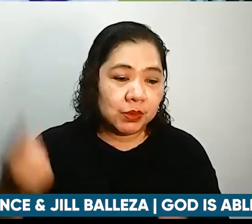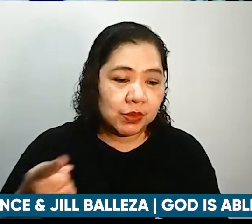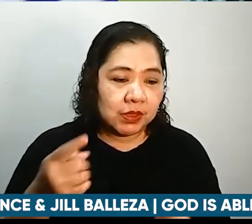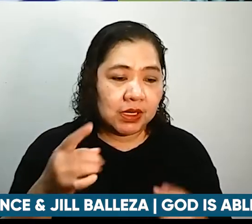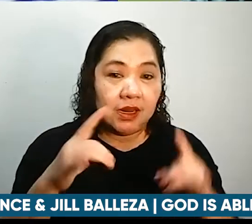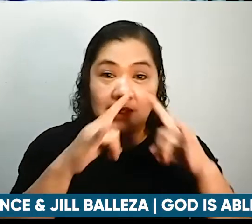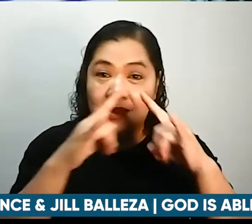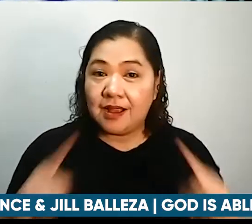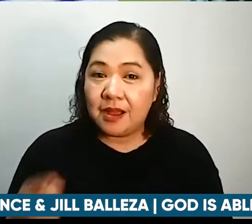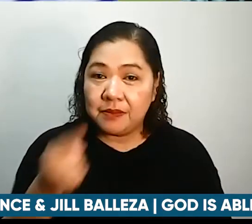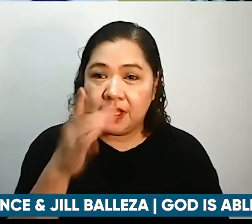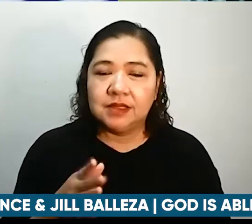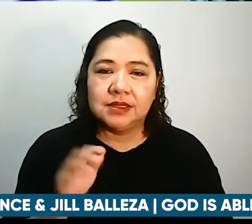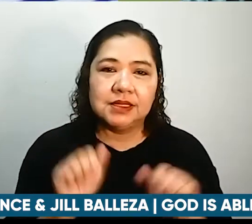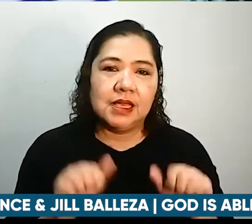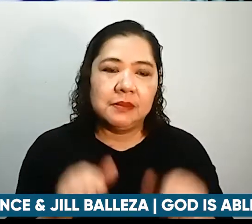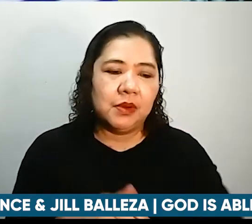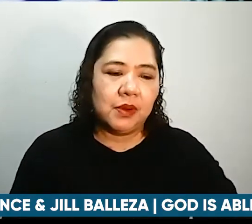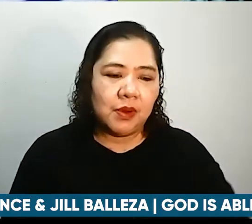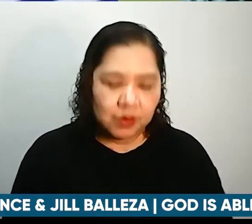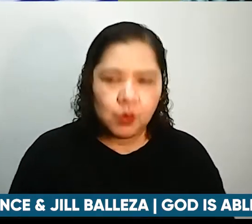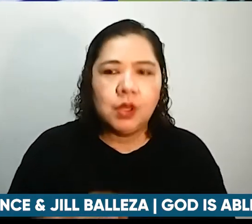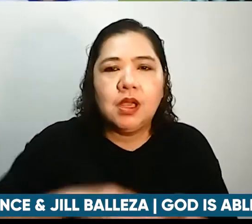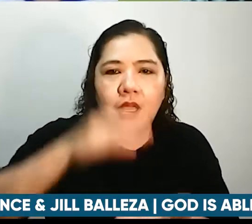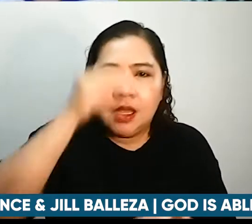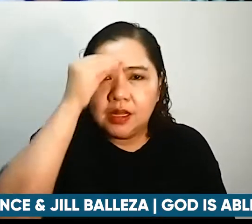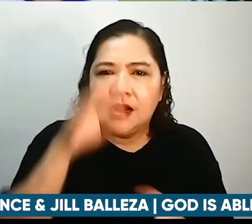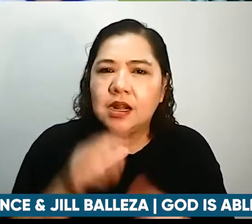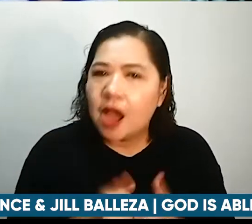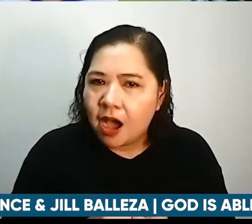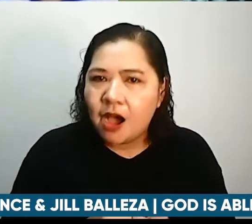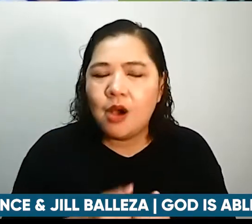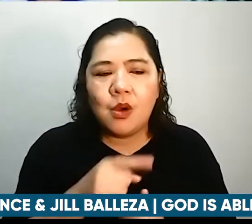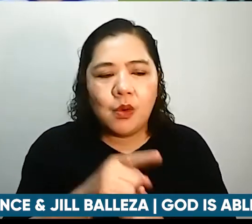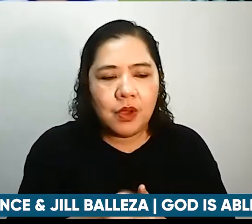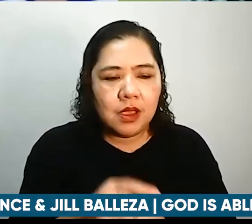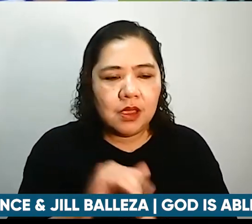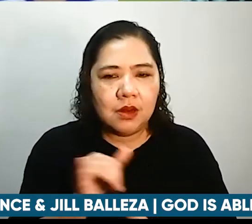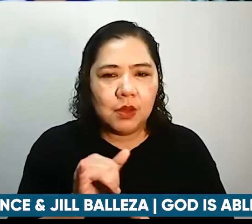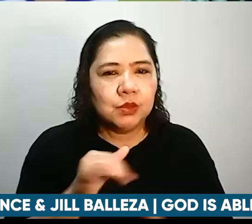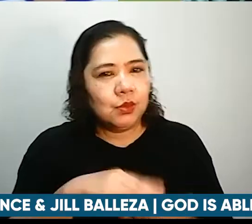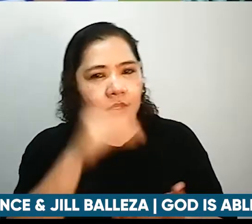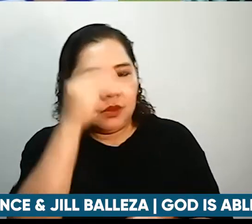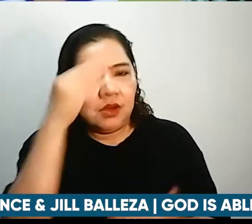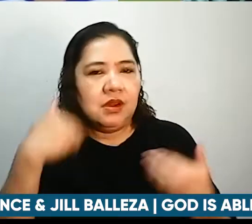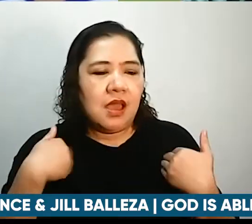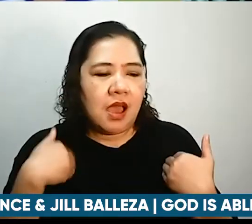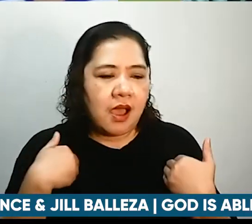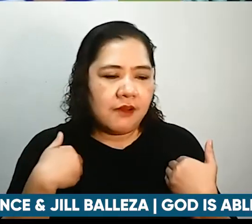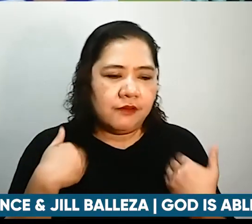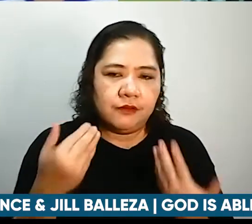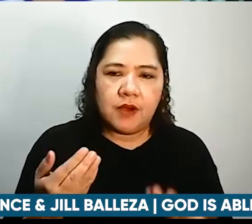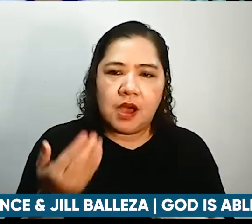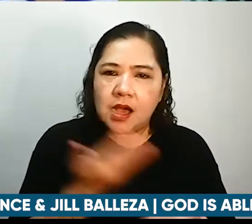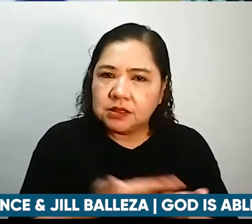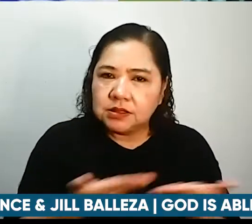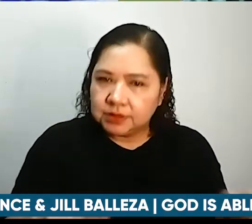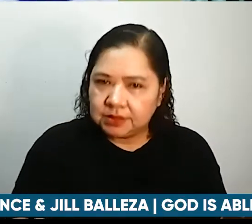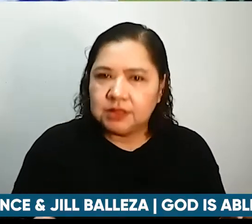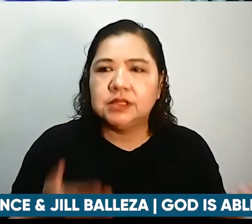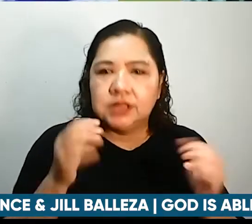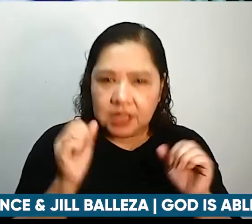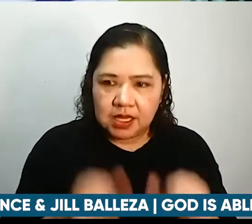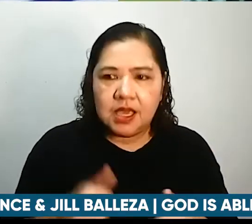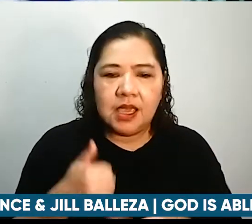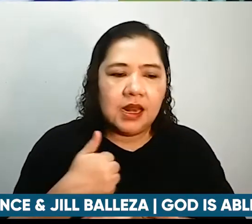doctors and also AIDS na meron naman pala sa Shopee na pwedeng makatulong pala sa amin para doon sa time na yun na kaming